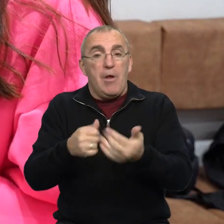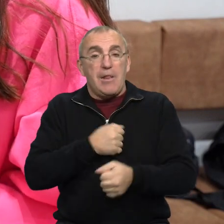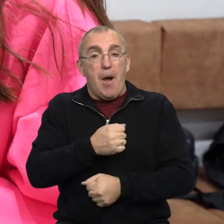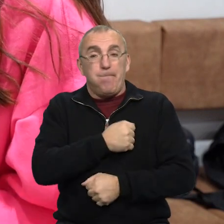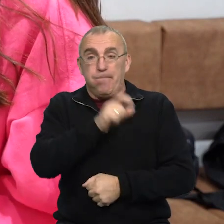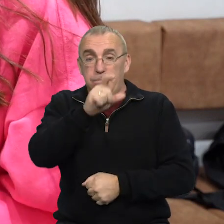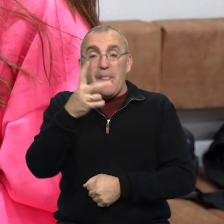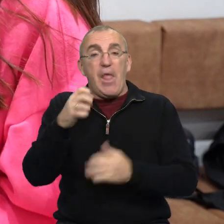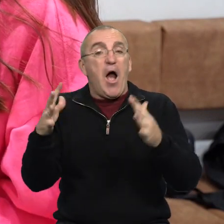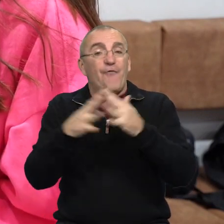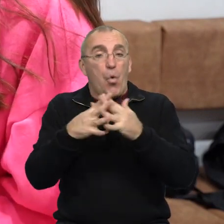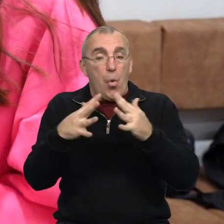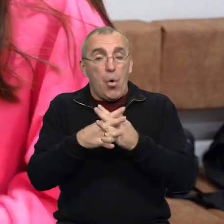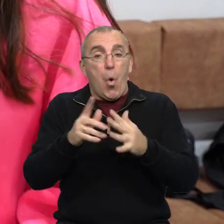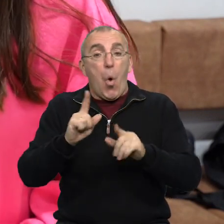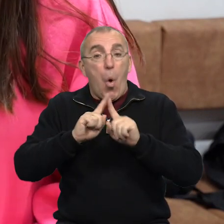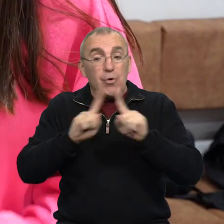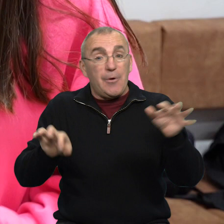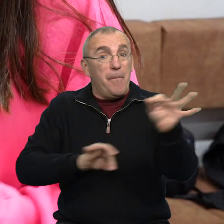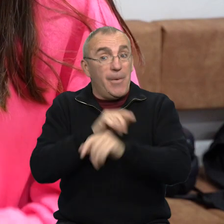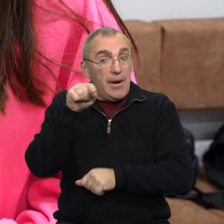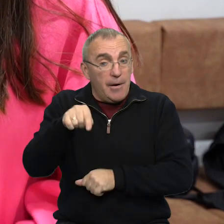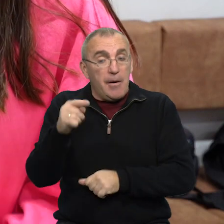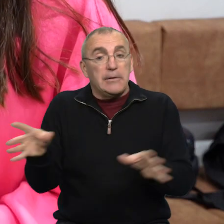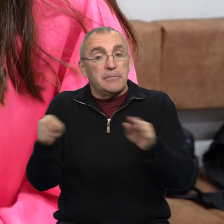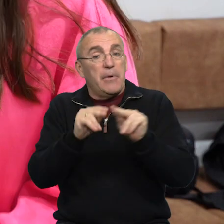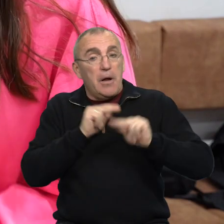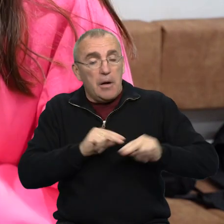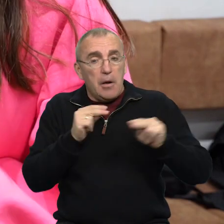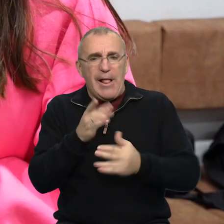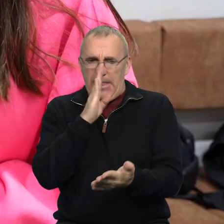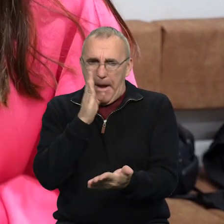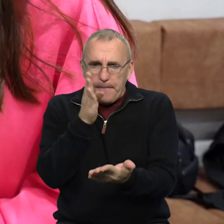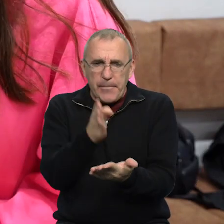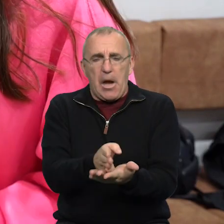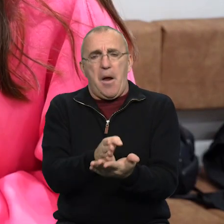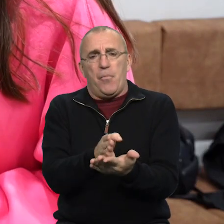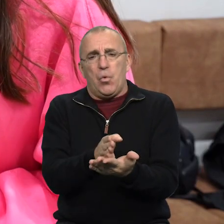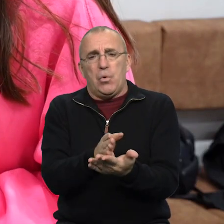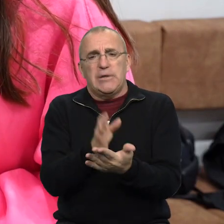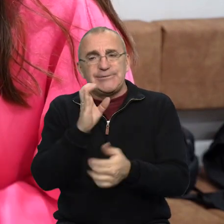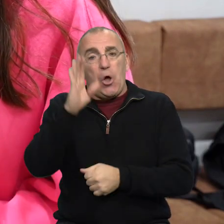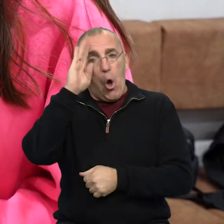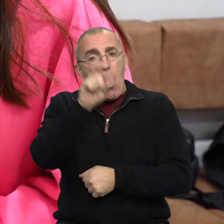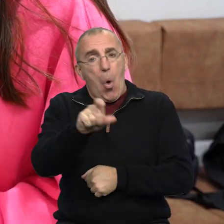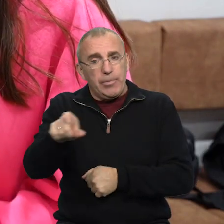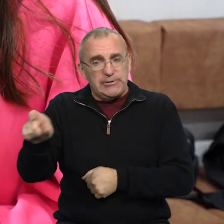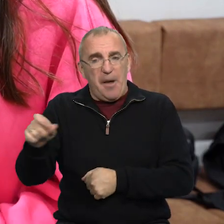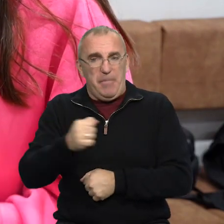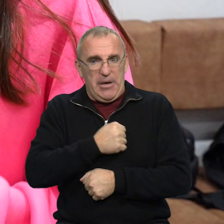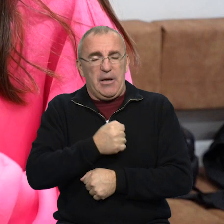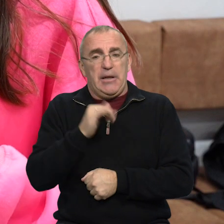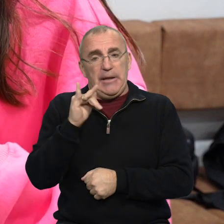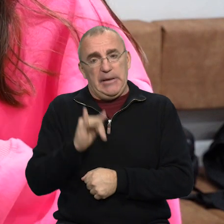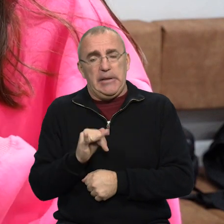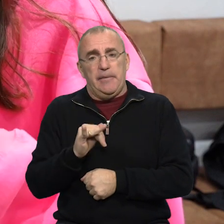нашим бійцям на фантів. Особливість нашого проєкту в тому, що ми співпрацюємо напряму з хлопцями і